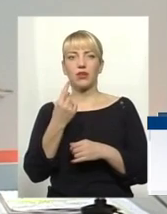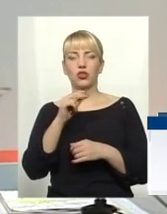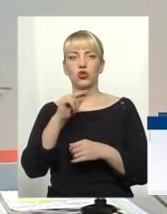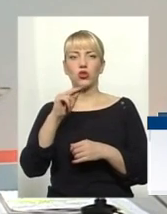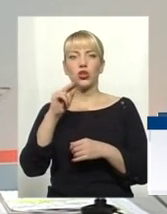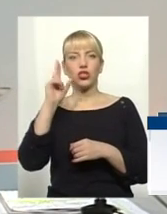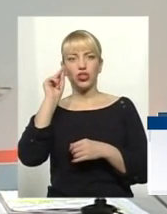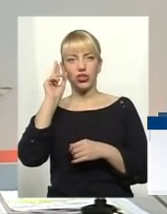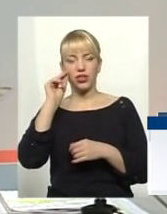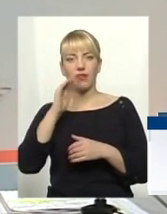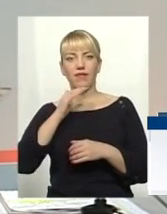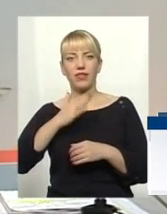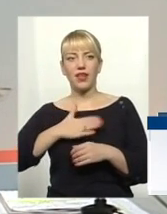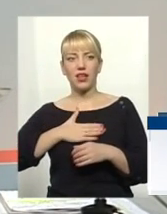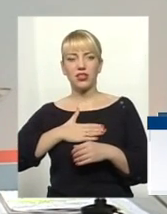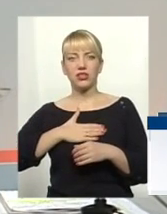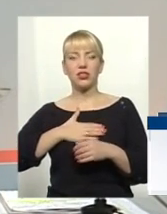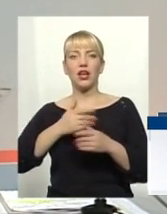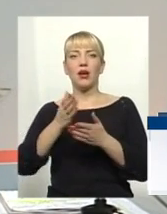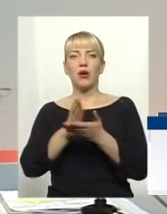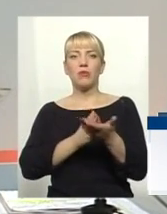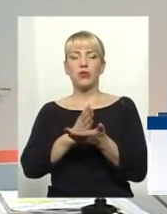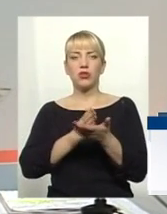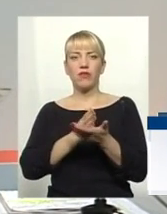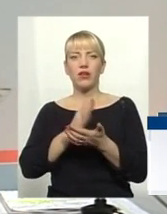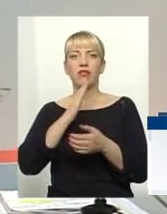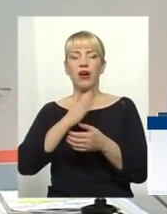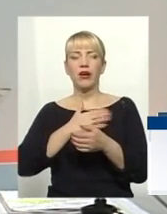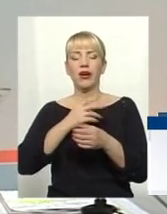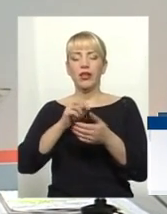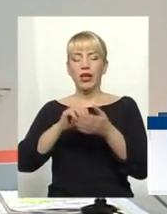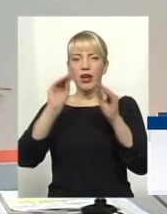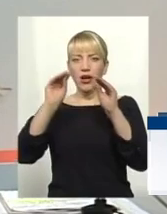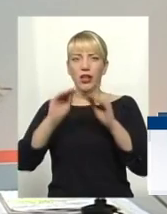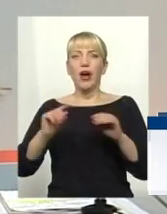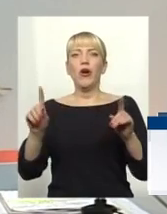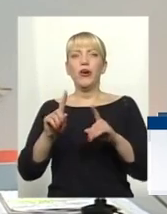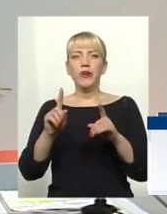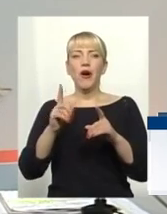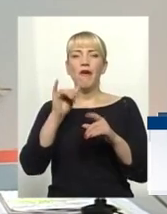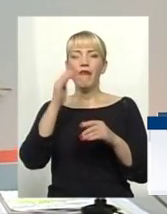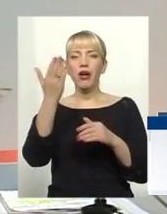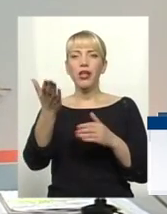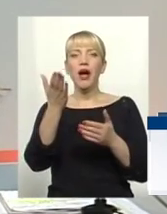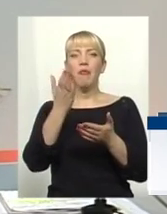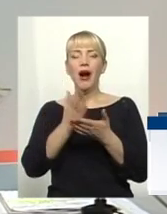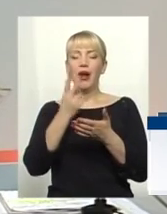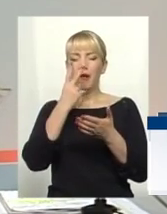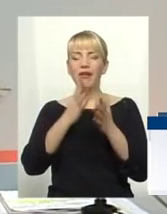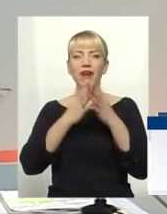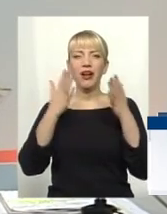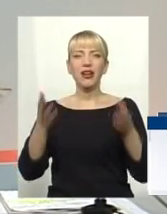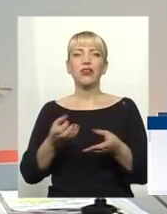наші можновадці, наші слуги декларують те, що вони мають. І ми бачимо велику кількість